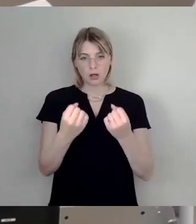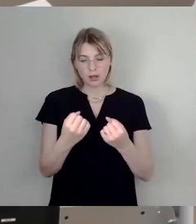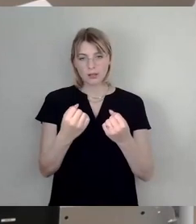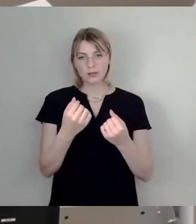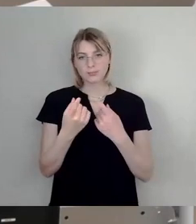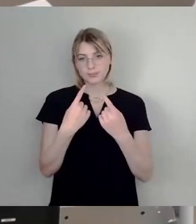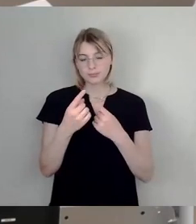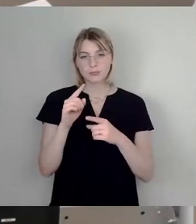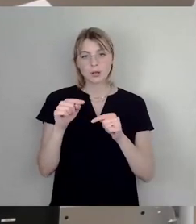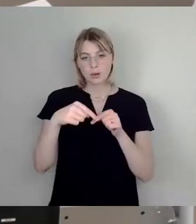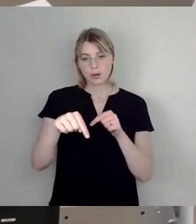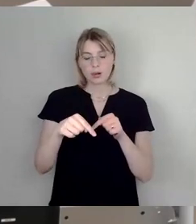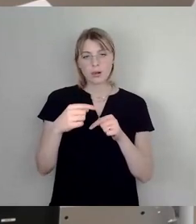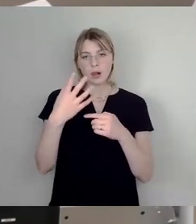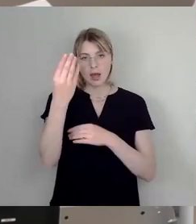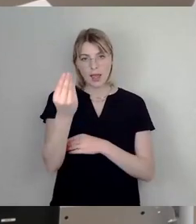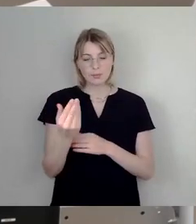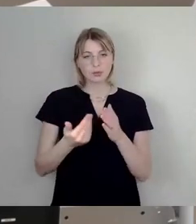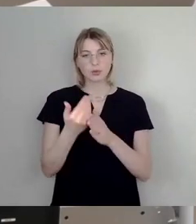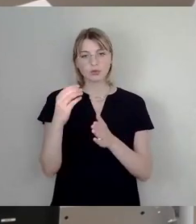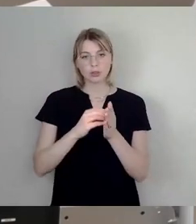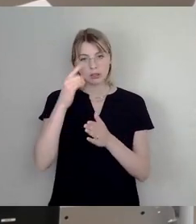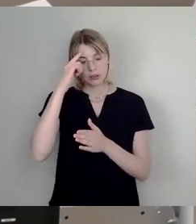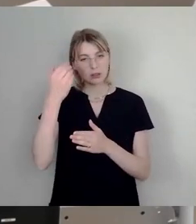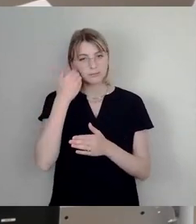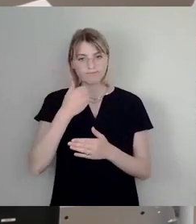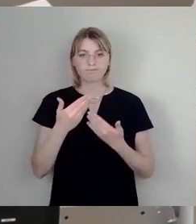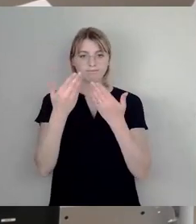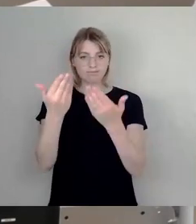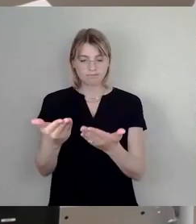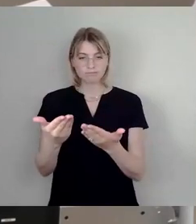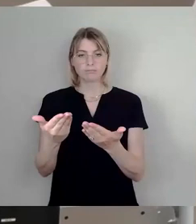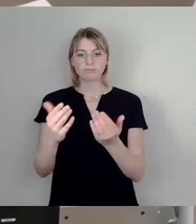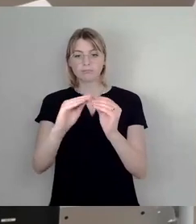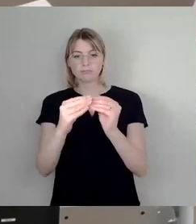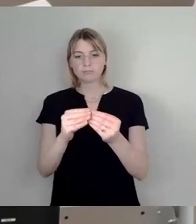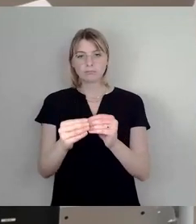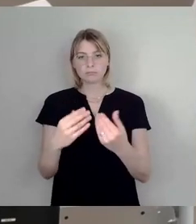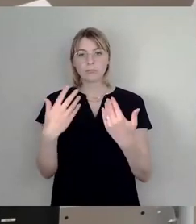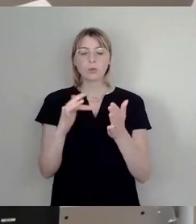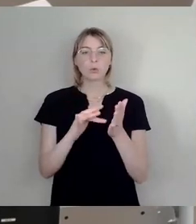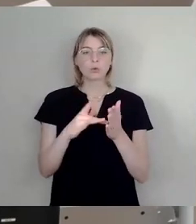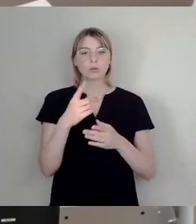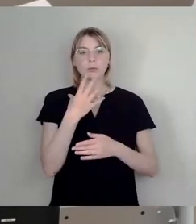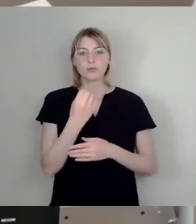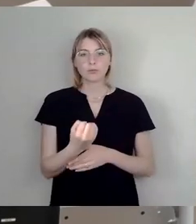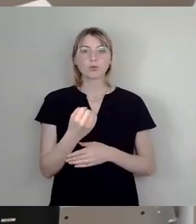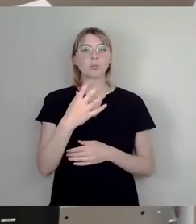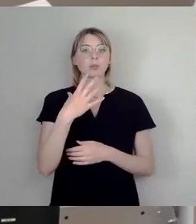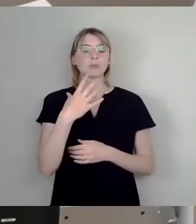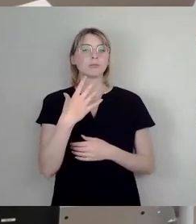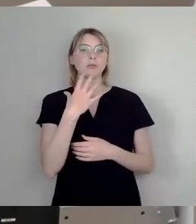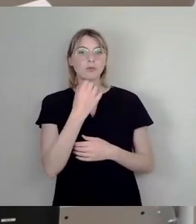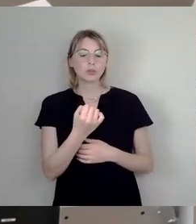dem neuen Stadtrat mit vorgelegt werden soll, damit einfach die Wünsche, die Reihenfolge auch ein Stück weit mit realistischen